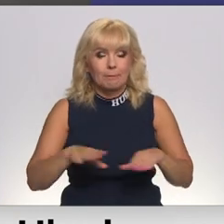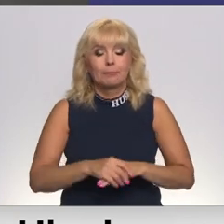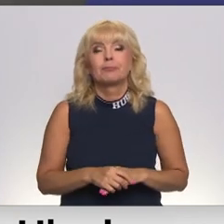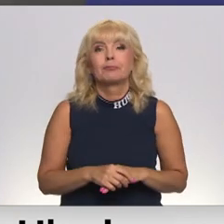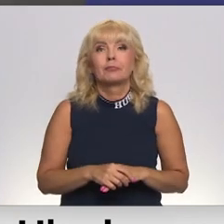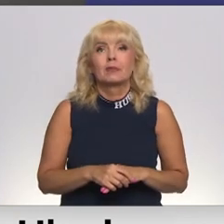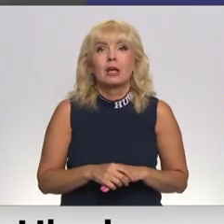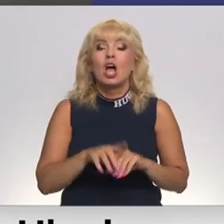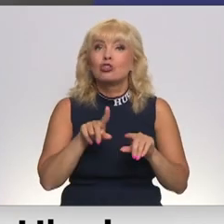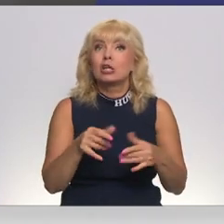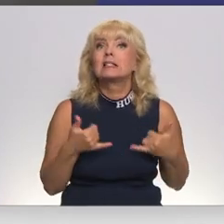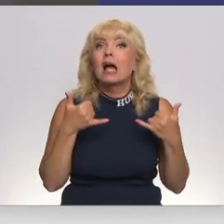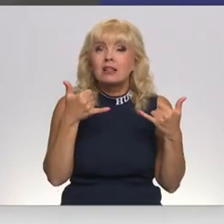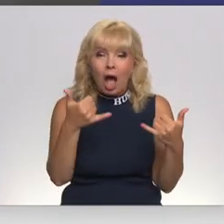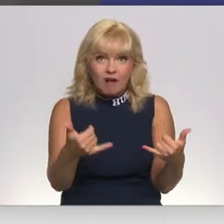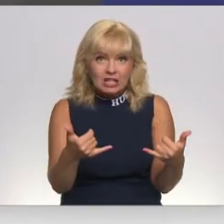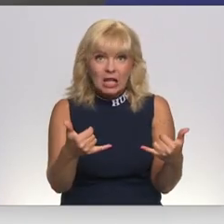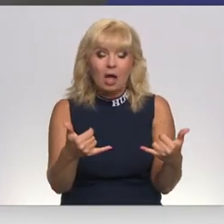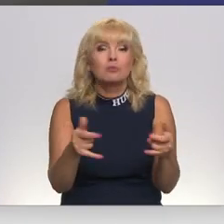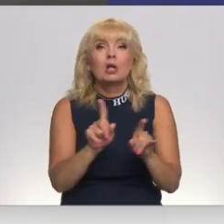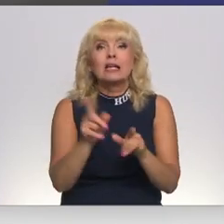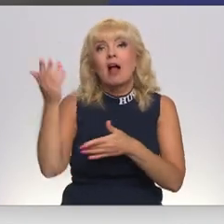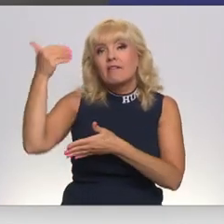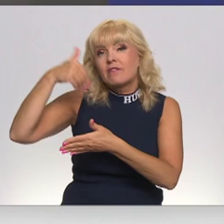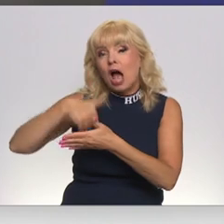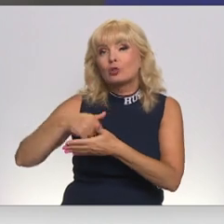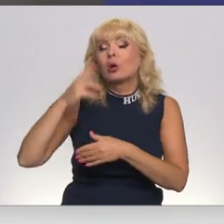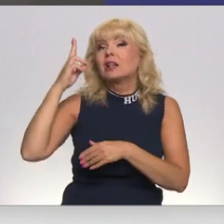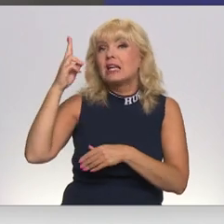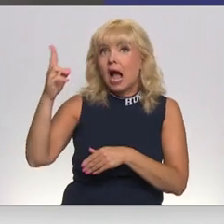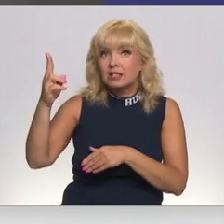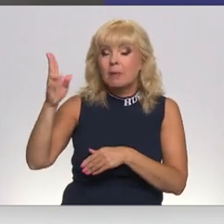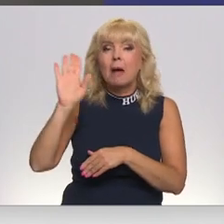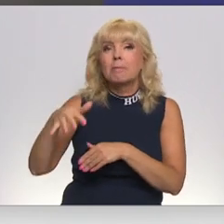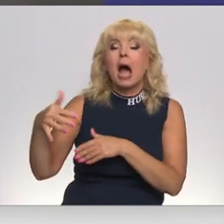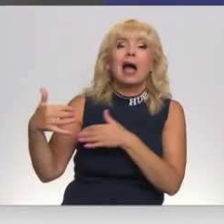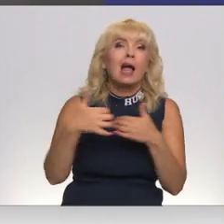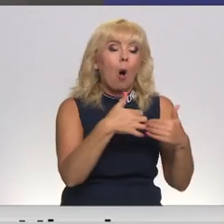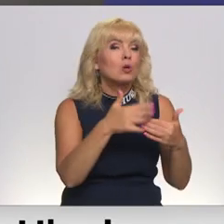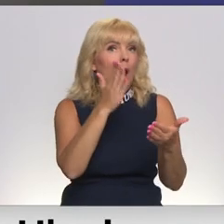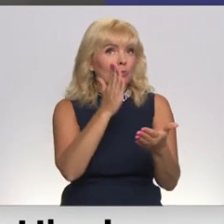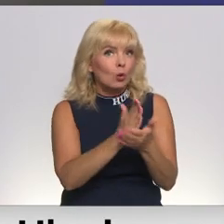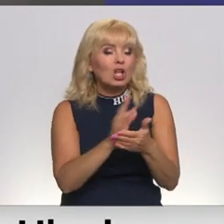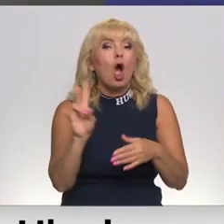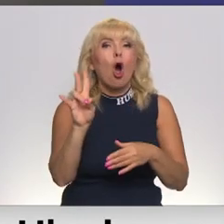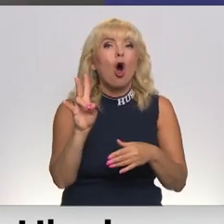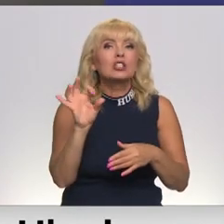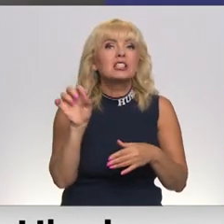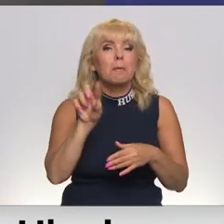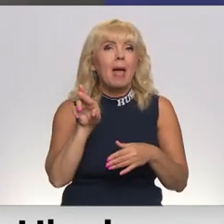Šis dāvinājums ir vēstures liecība par kaujām, kas notika Hostameles